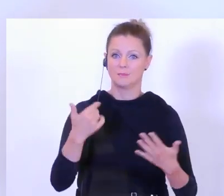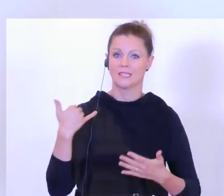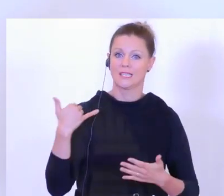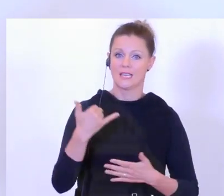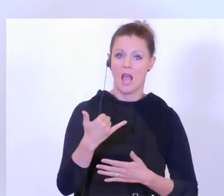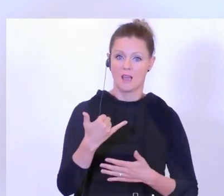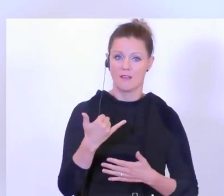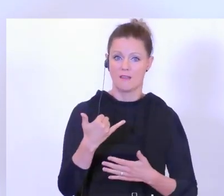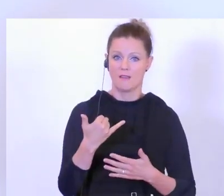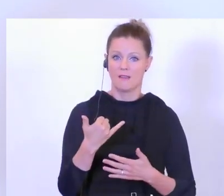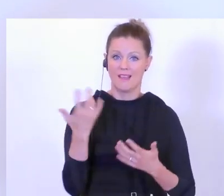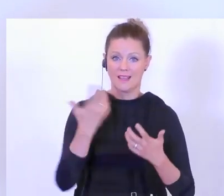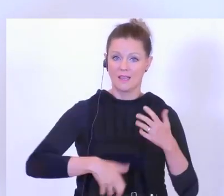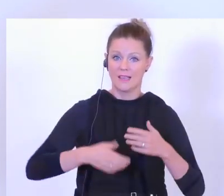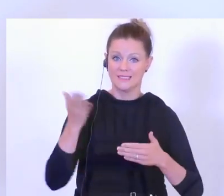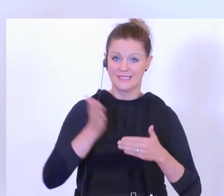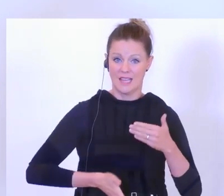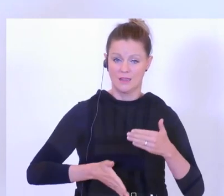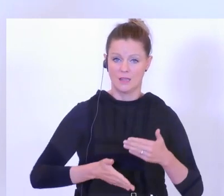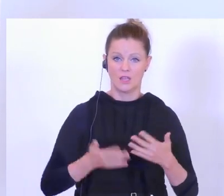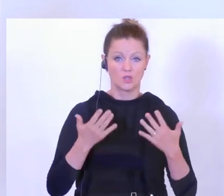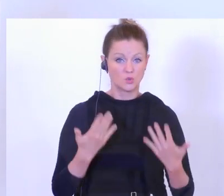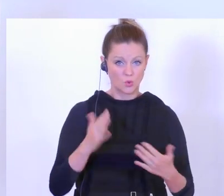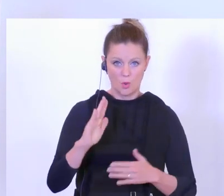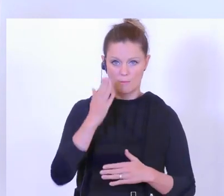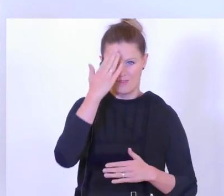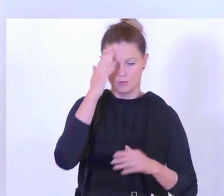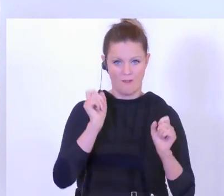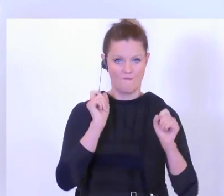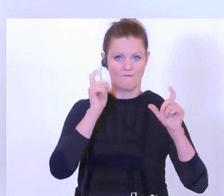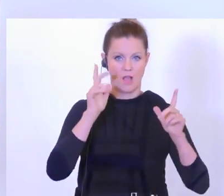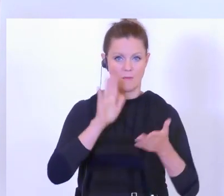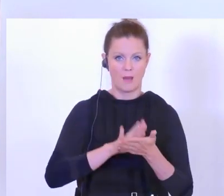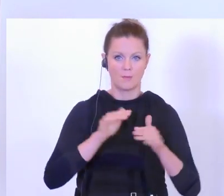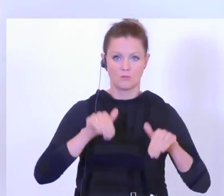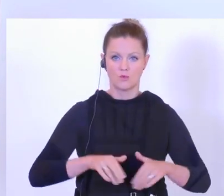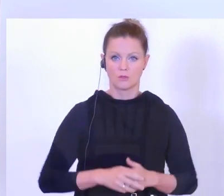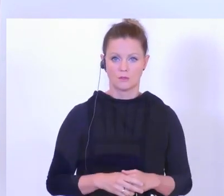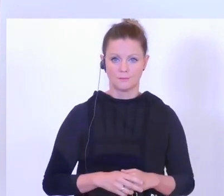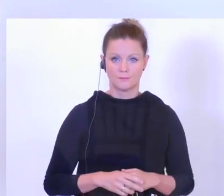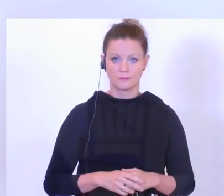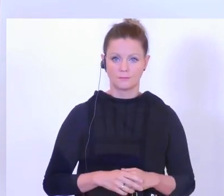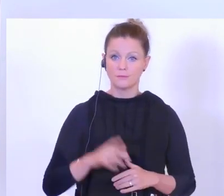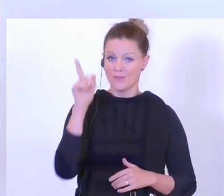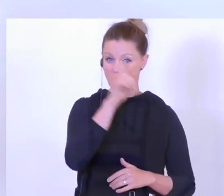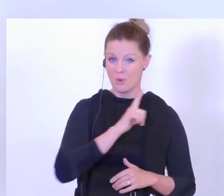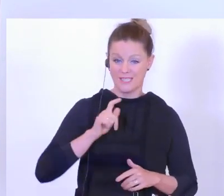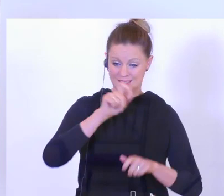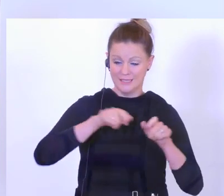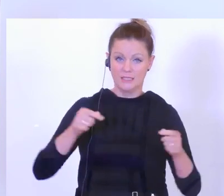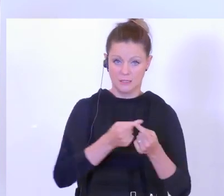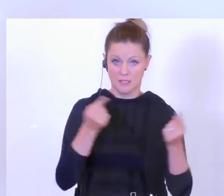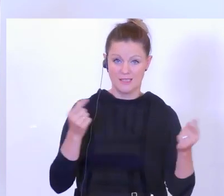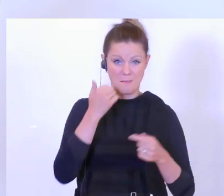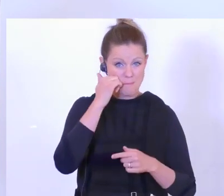Kriegsende dazu, dass wir dieses Bewusstsein auch wachhalten, welche Verantwortung Polizistinnen und Polizisten